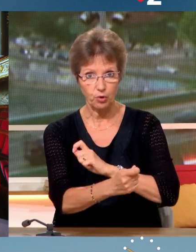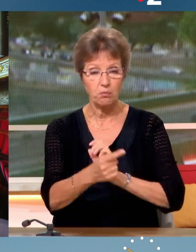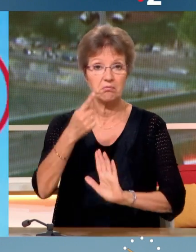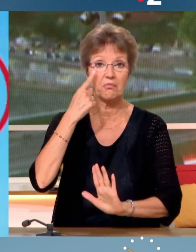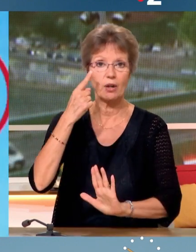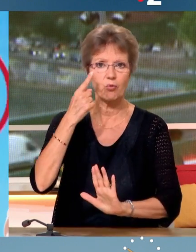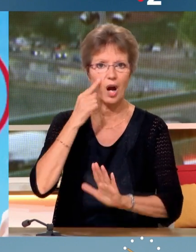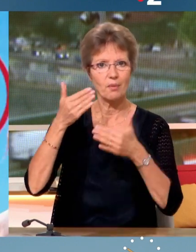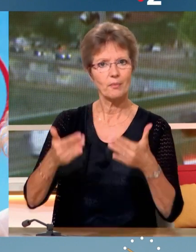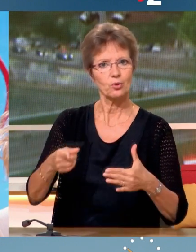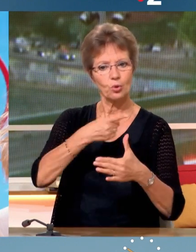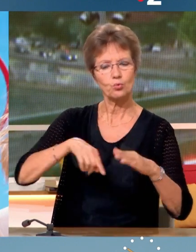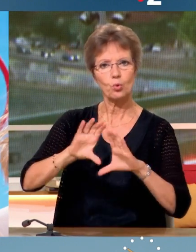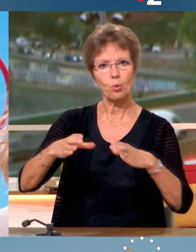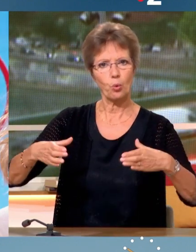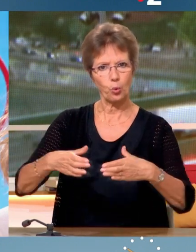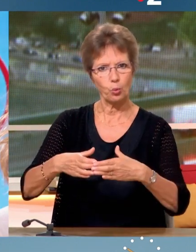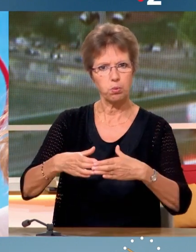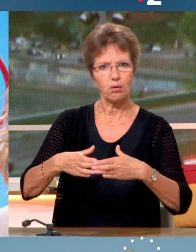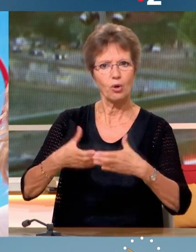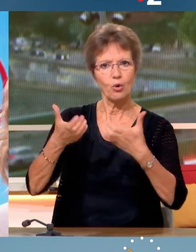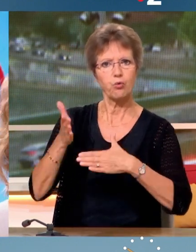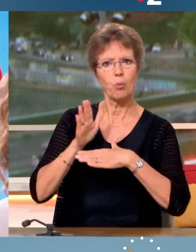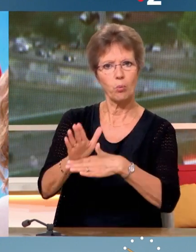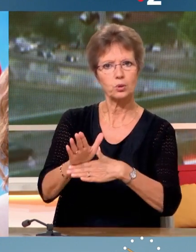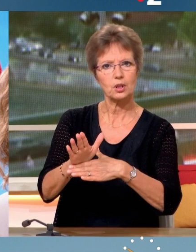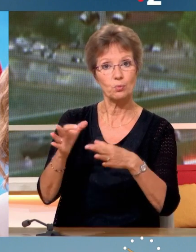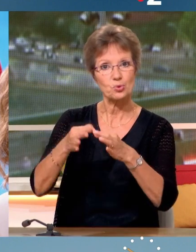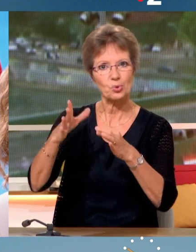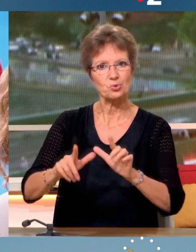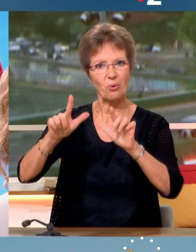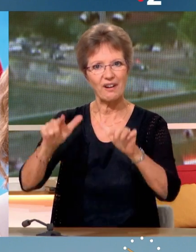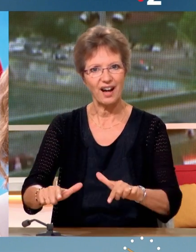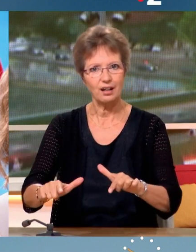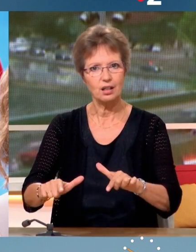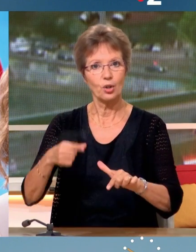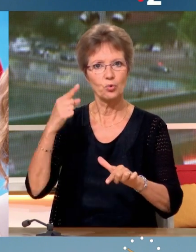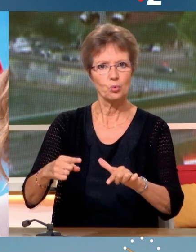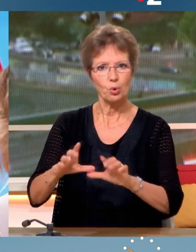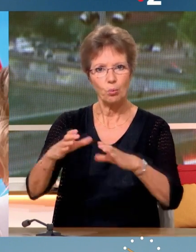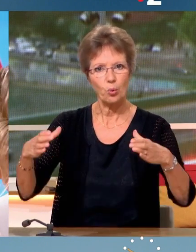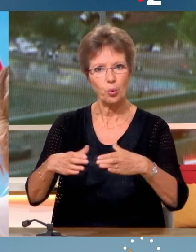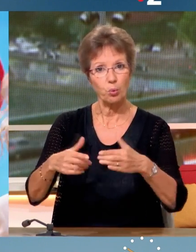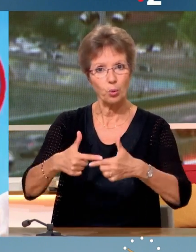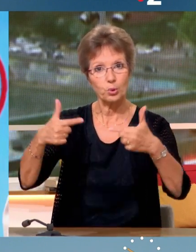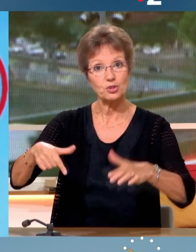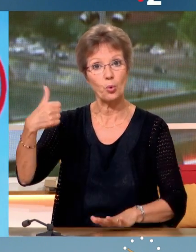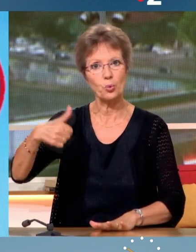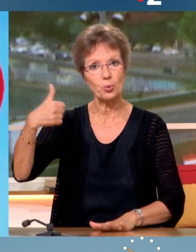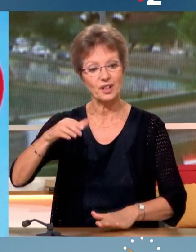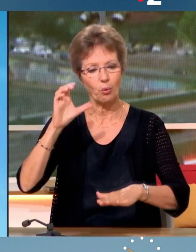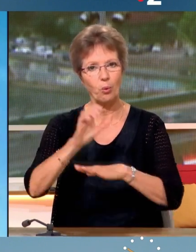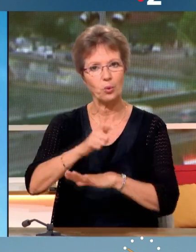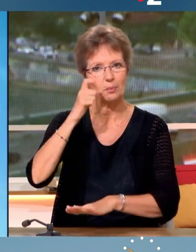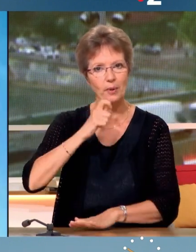sera un groupe qui montrera qu'il a une véritable alternative à l'Assemblée. Nous sommes la seule opposition qui a combattu Emmanuel Macron.-ce que la